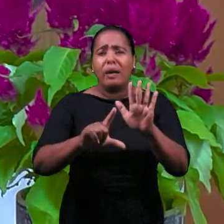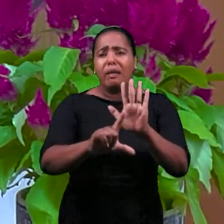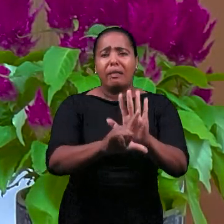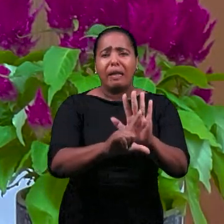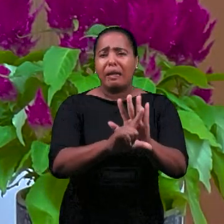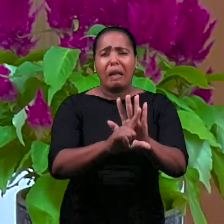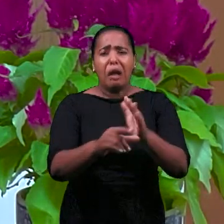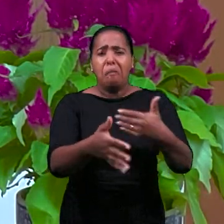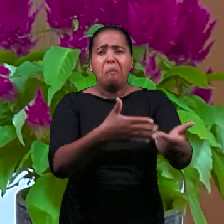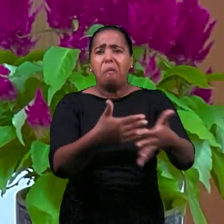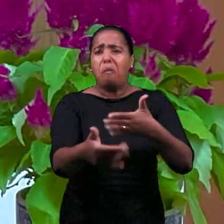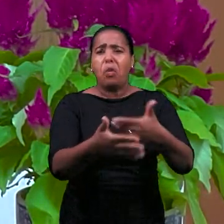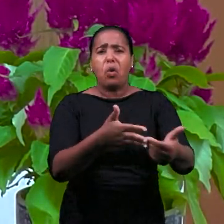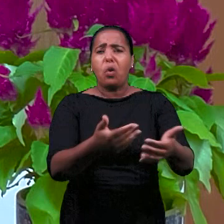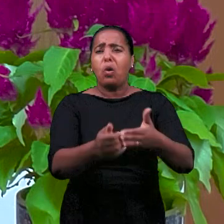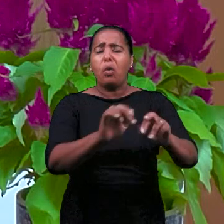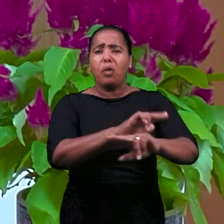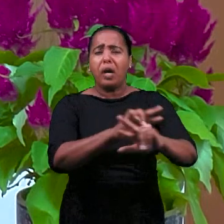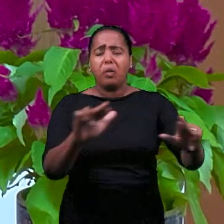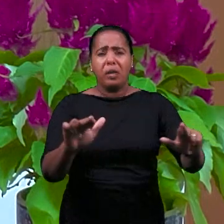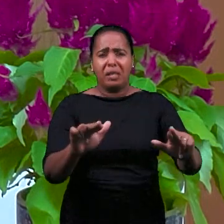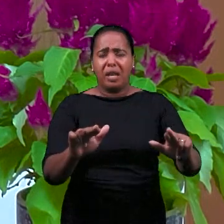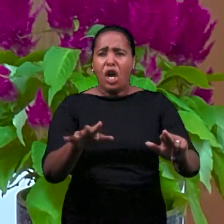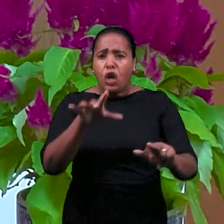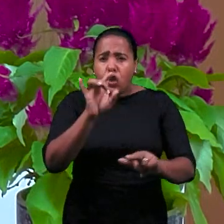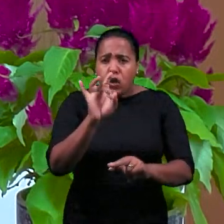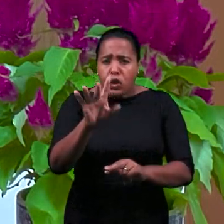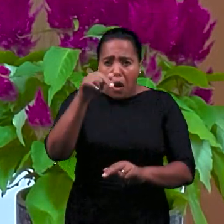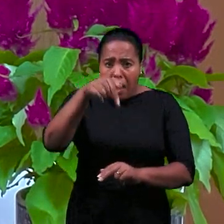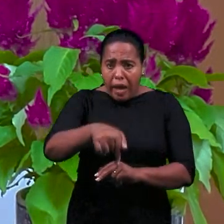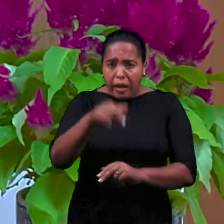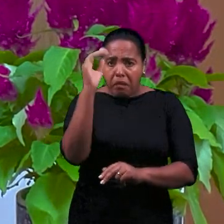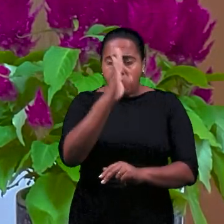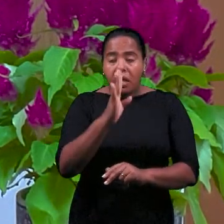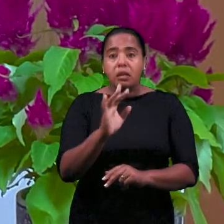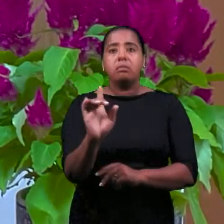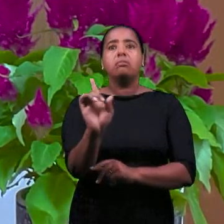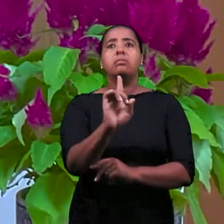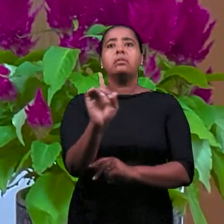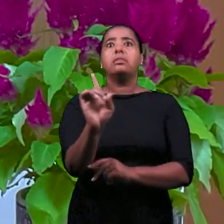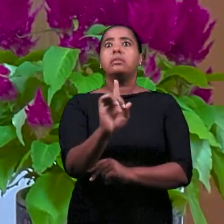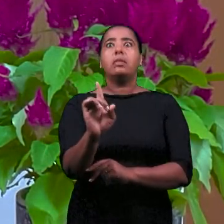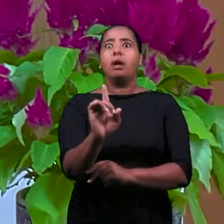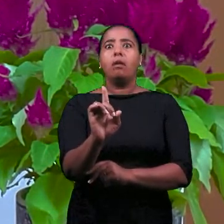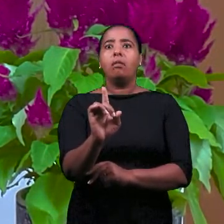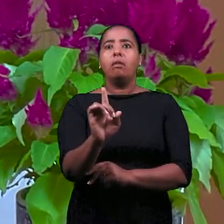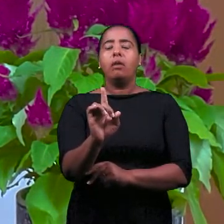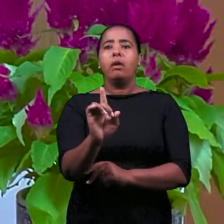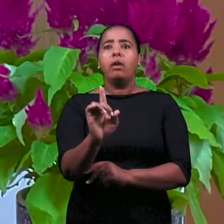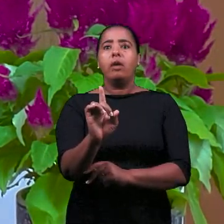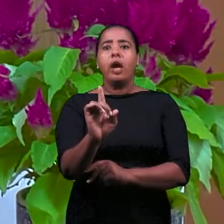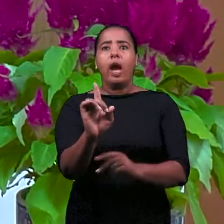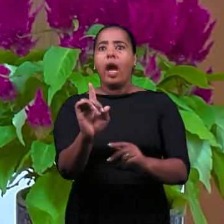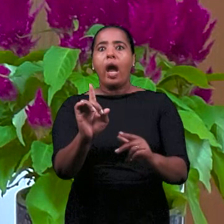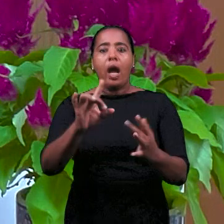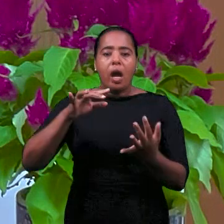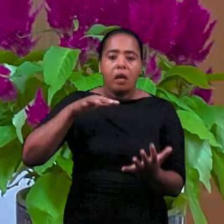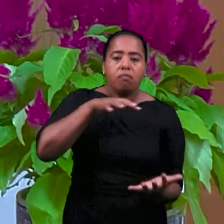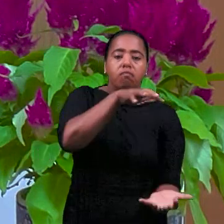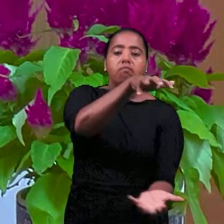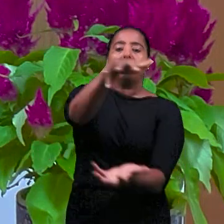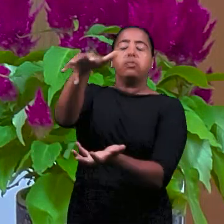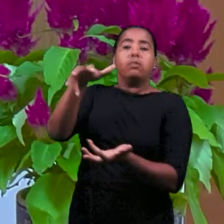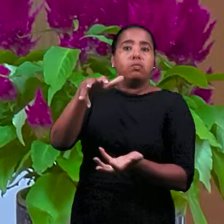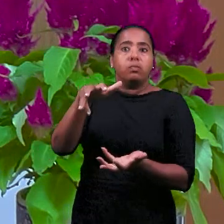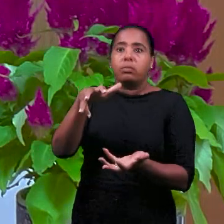законы. В любом случае. Это не только в Бразилии. Мы говорим о зле, который по всему миру